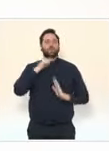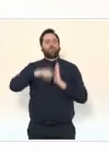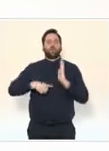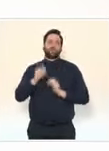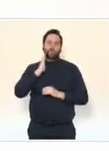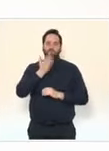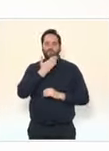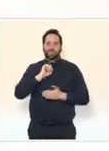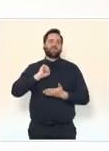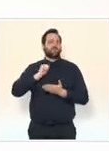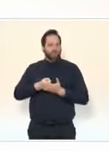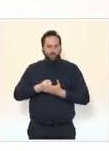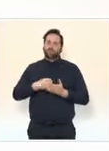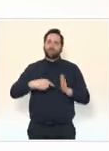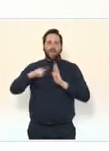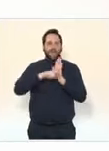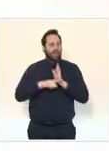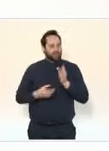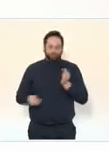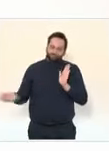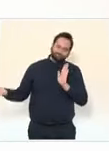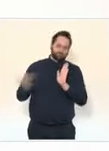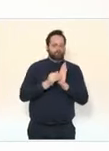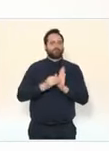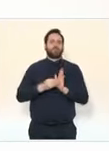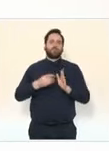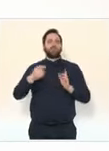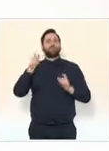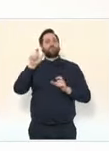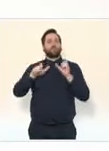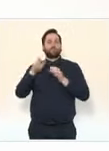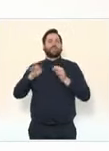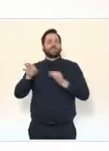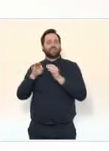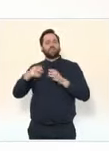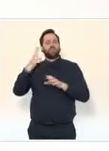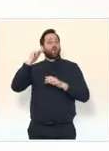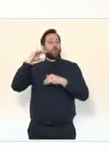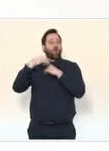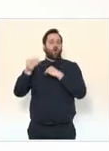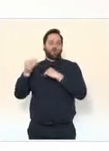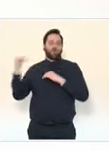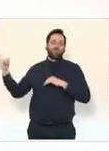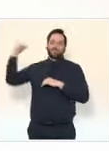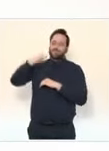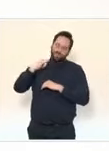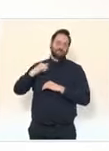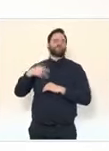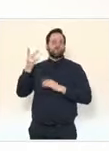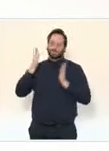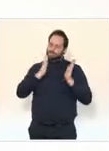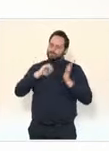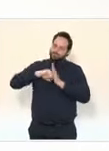en provenance des pays extérieurs à l'Union européenne. Depuis le début janvier, seuls les ressortissants français et européens,